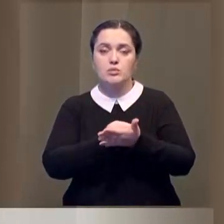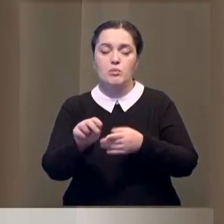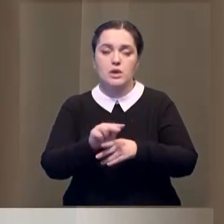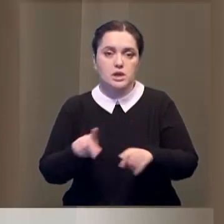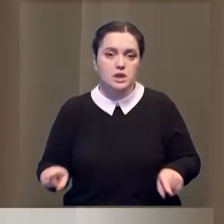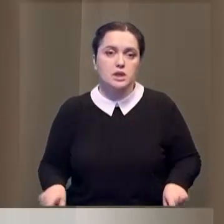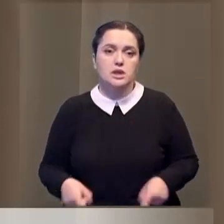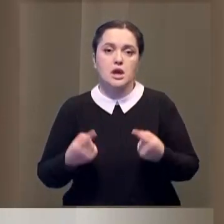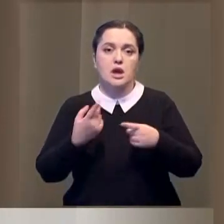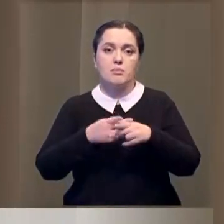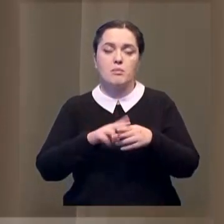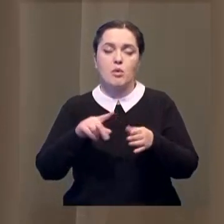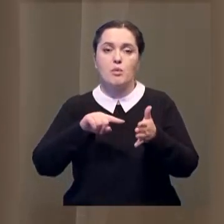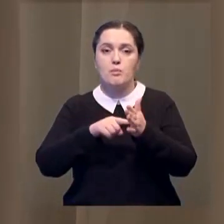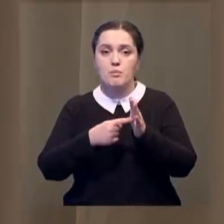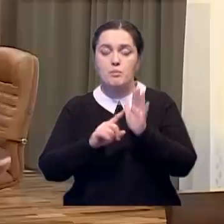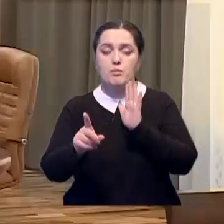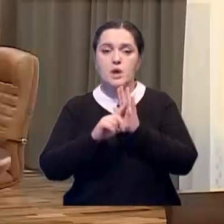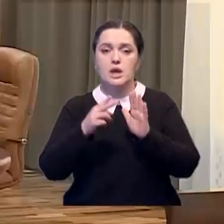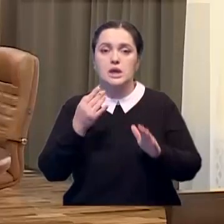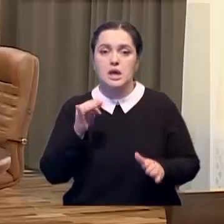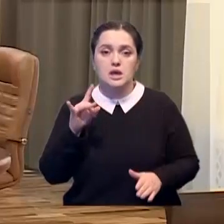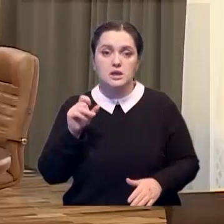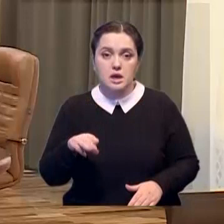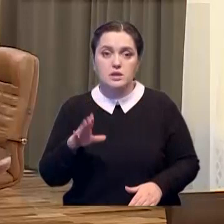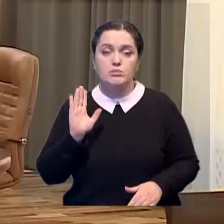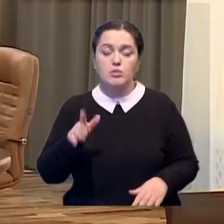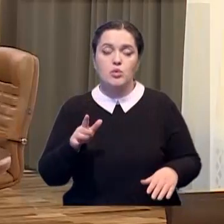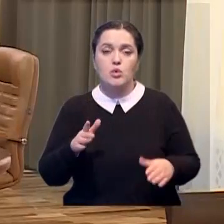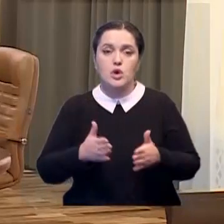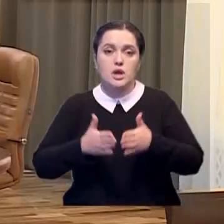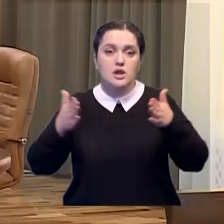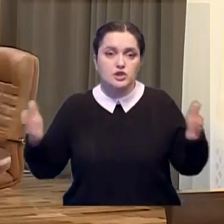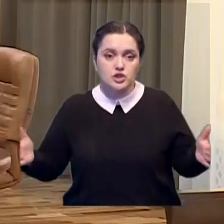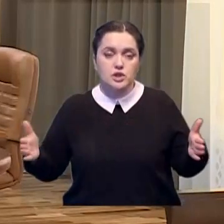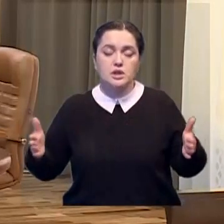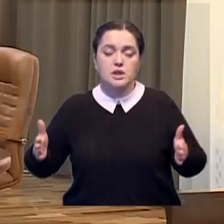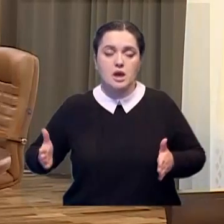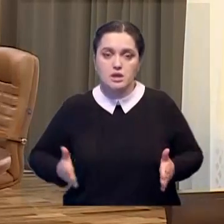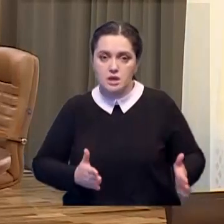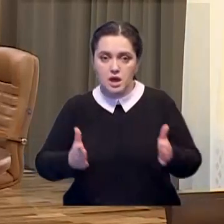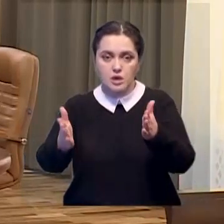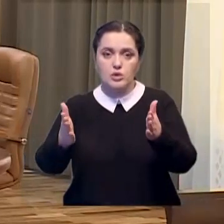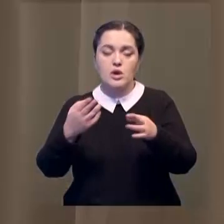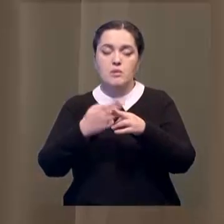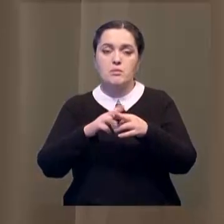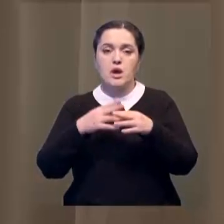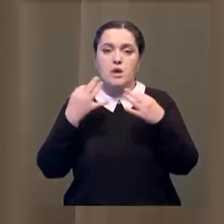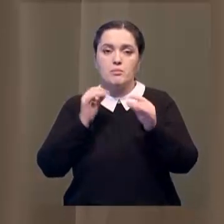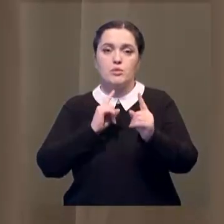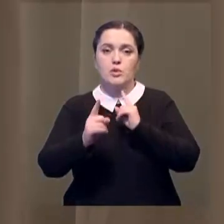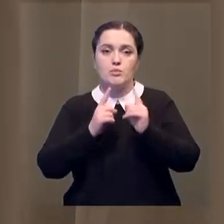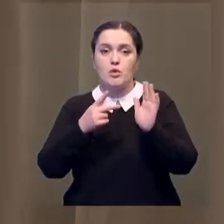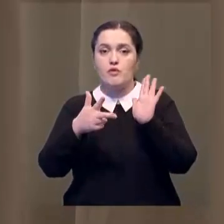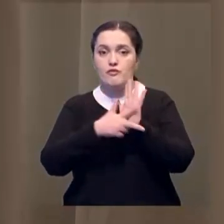модернизацию автомобильного пункта пропуска Кайрак. Предусмотрено расширение проезжей части на подъездных пунктах пропуска до 8